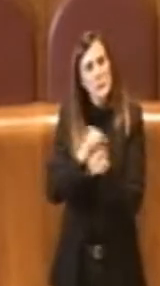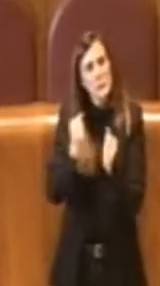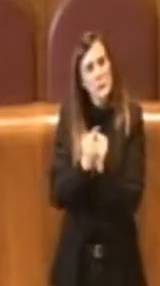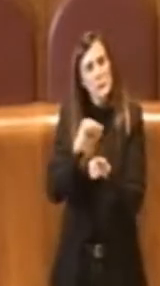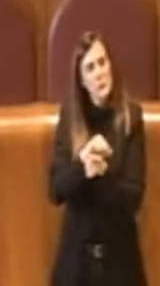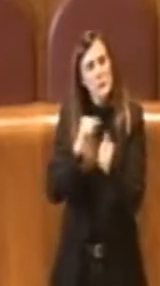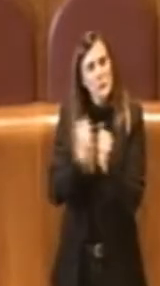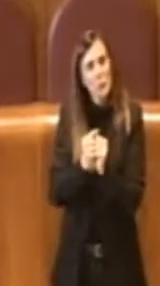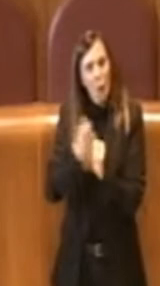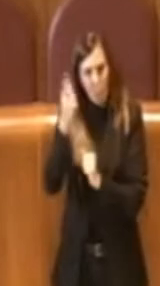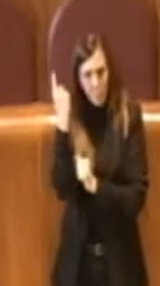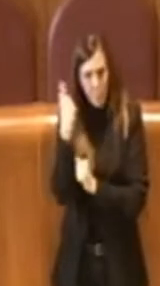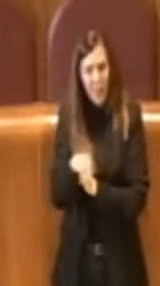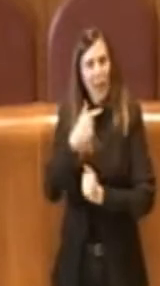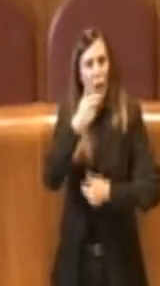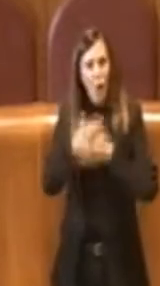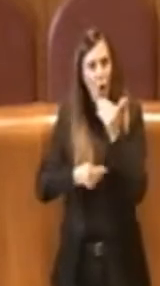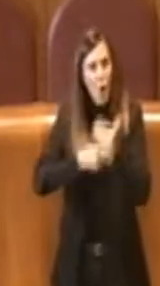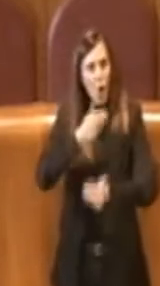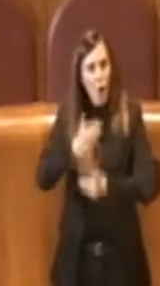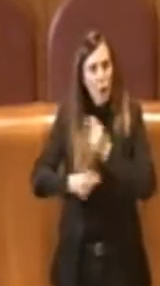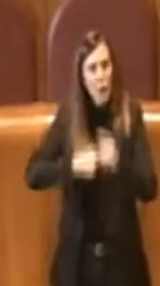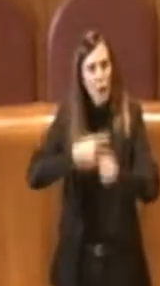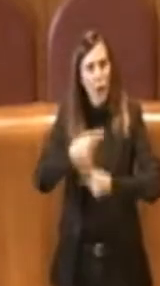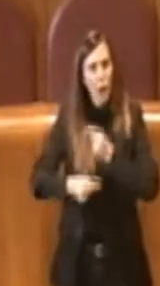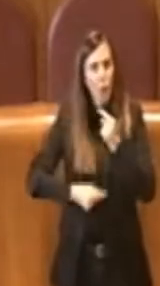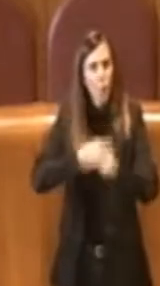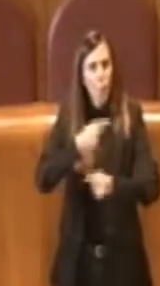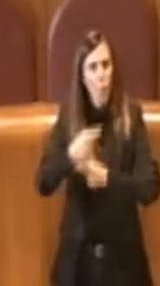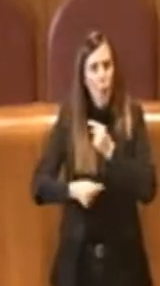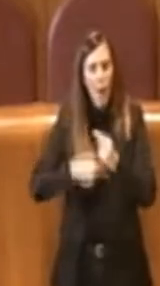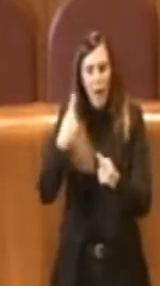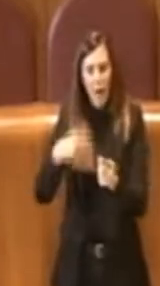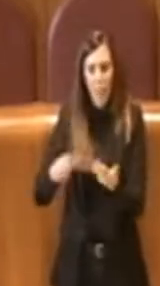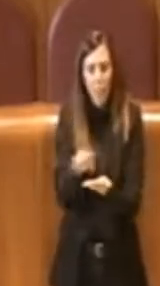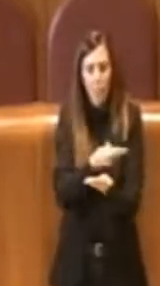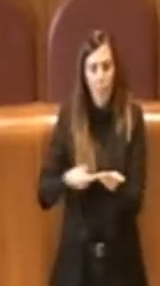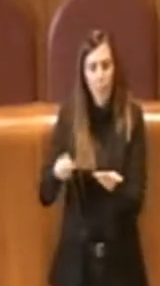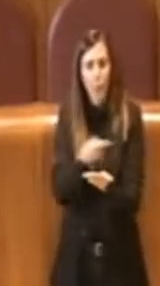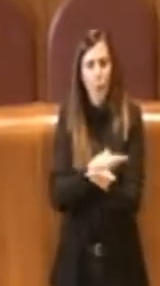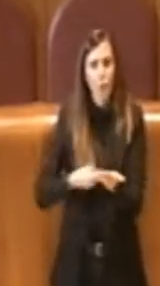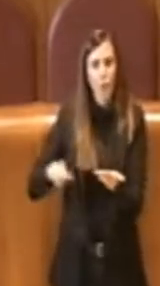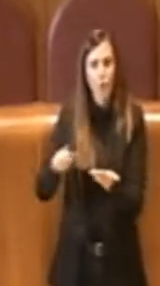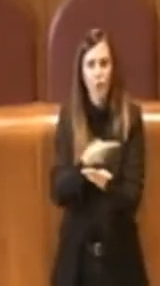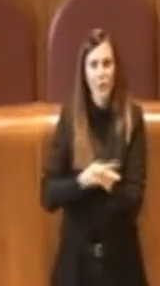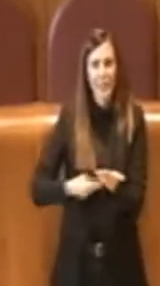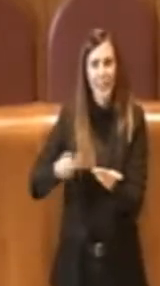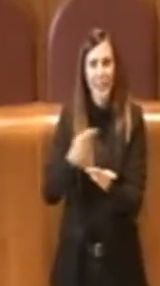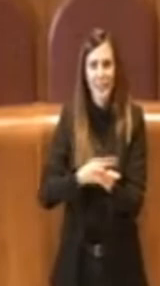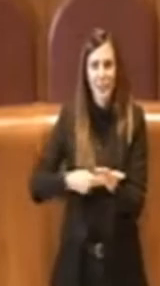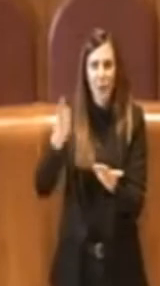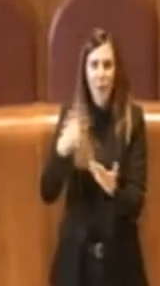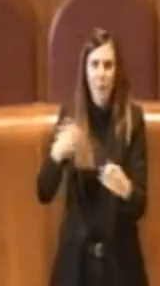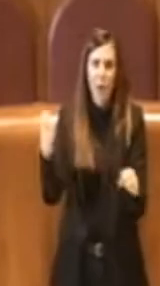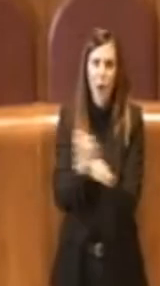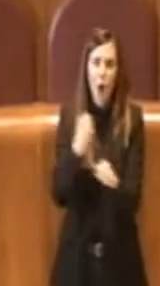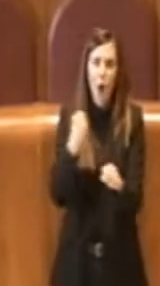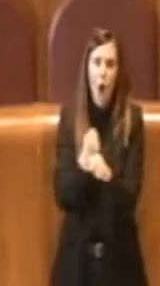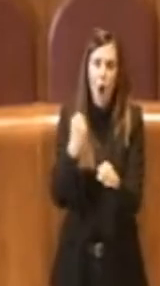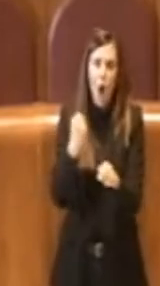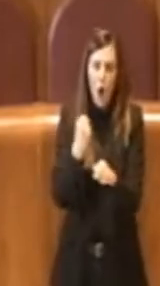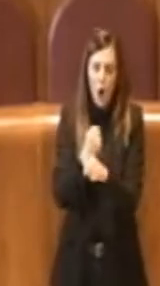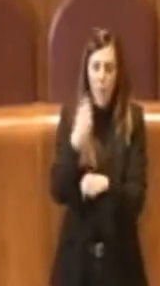il proseguo della progettazione, sul proseguo ovviamente dell'opera del parco della Sire Missio,